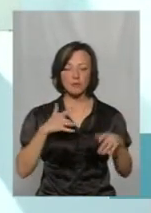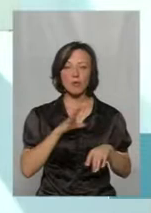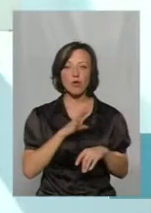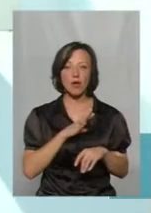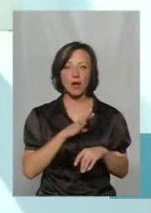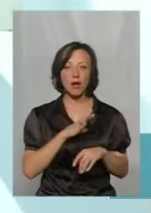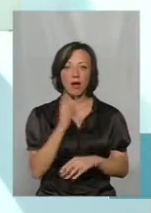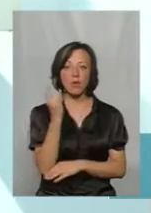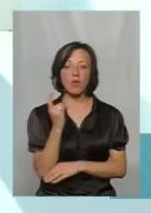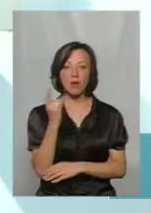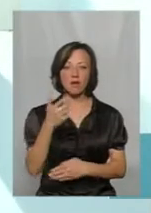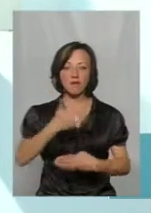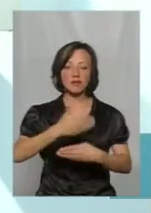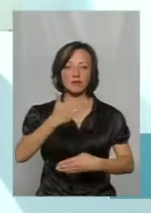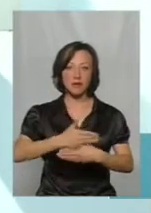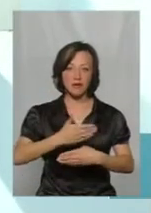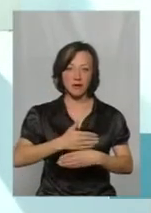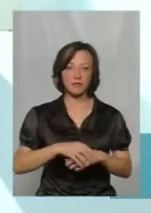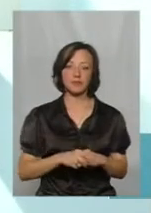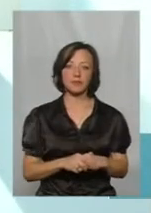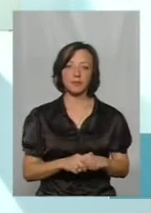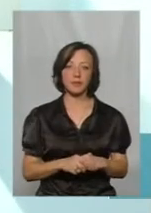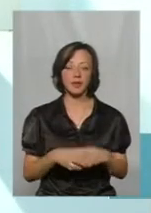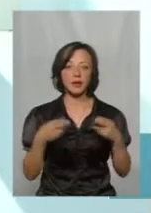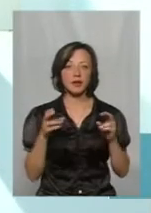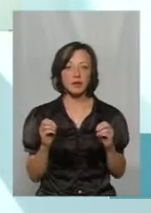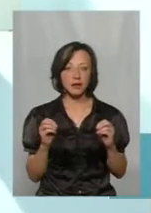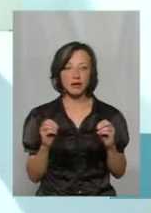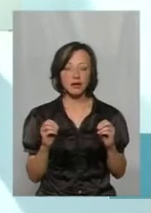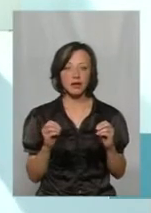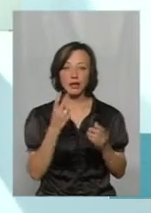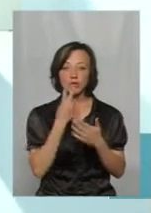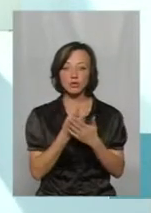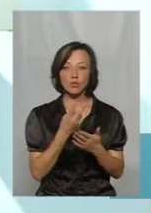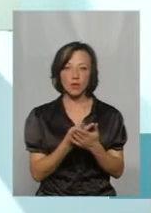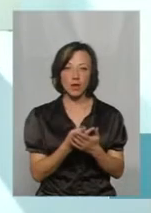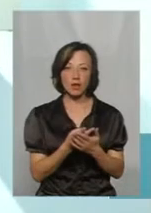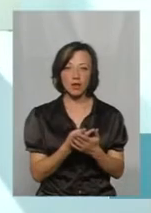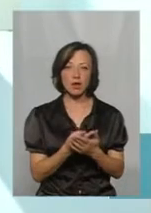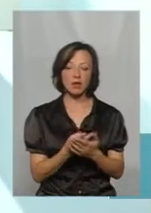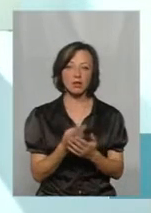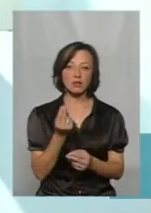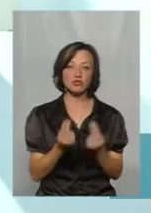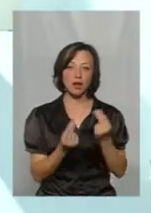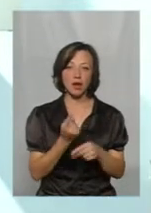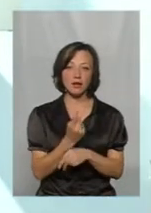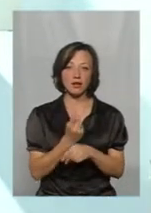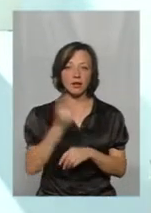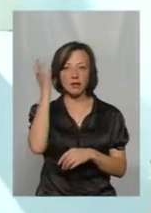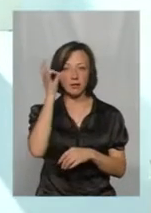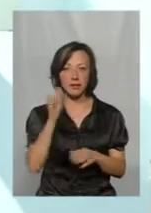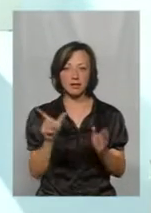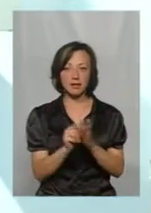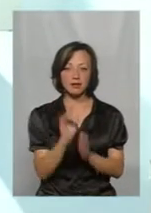кукольна вистава, лялькова вистава, де демонстрували жарти німецькі з